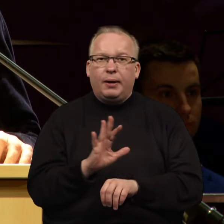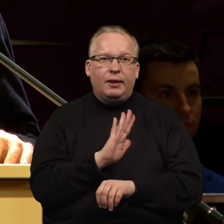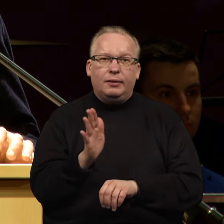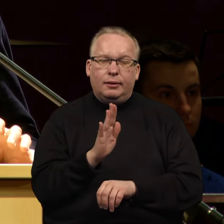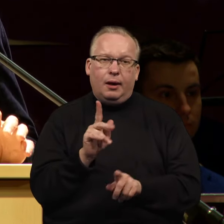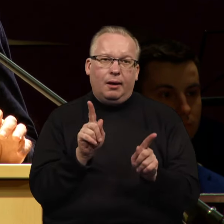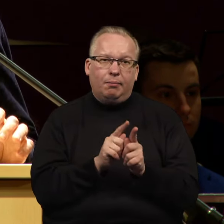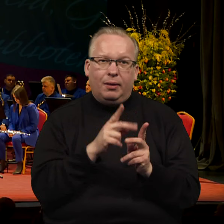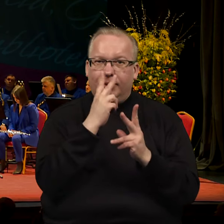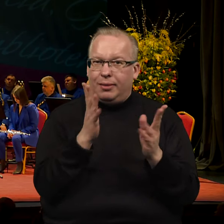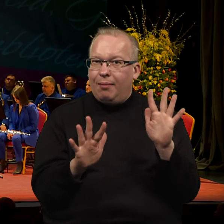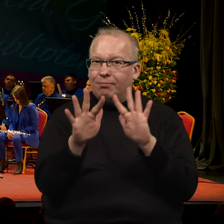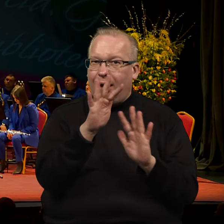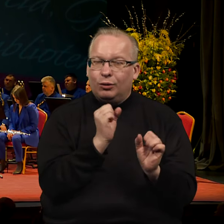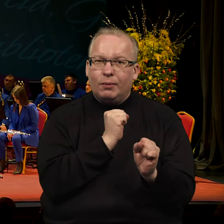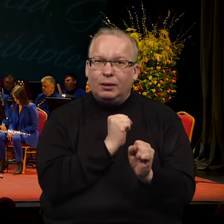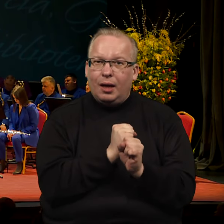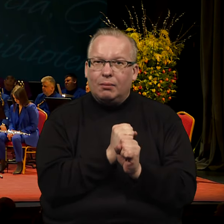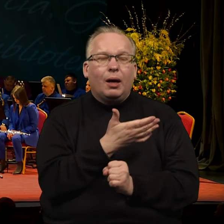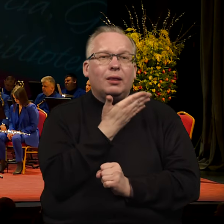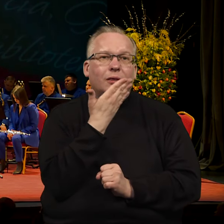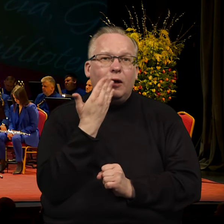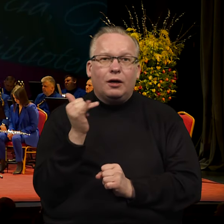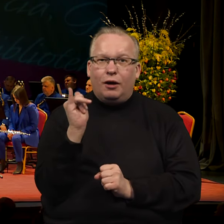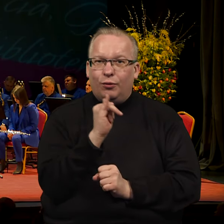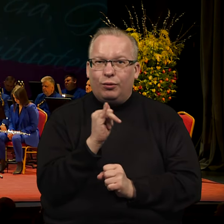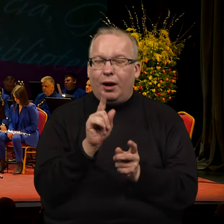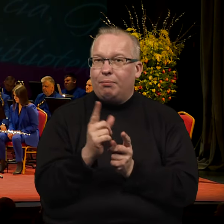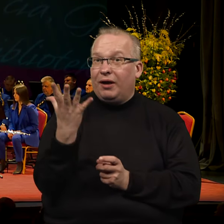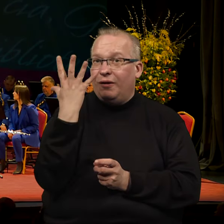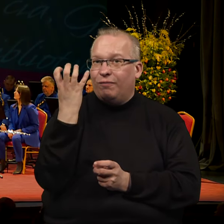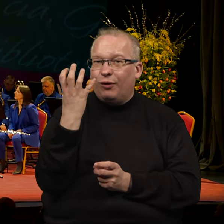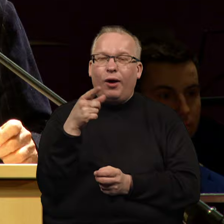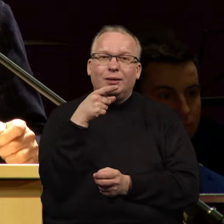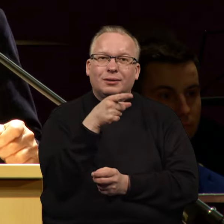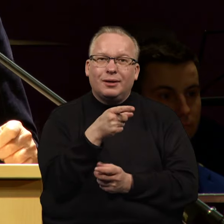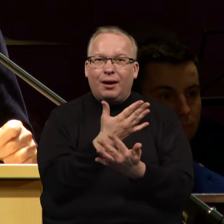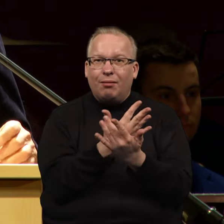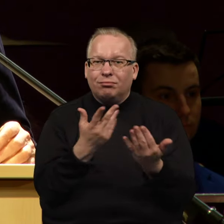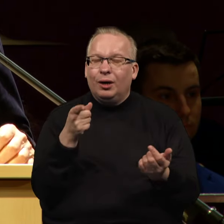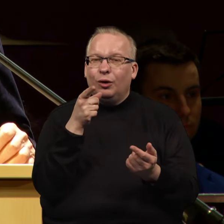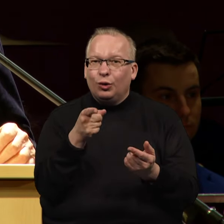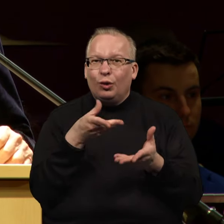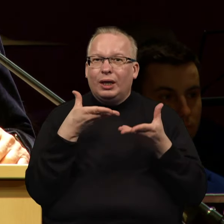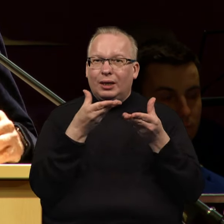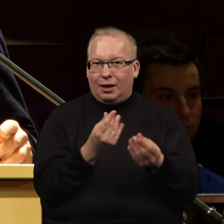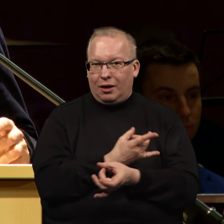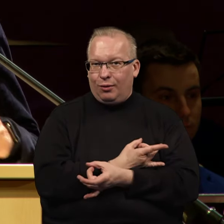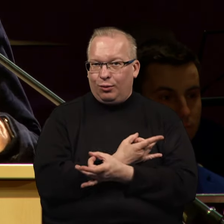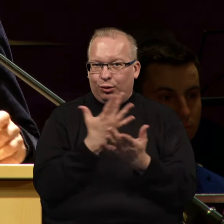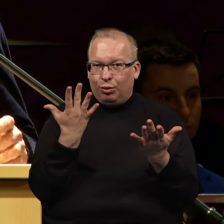pastebimą darbą, kurią nėra influencialiai, tačiau jų įtaka kultūrai ir